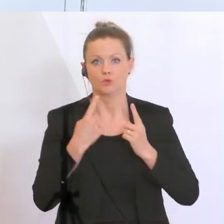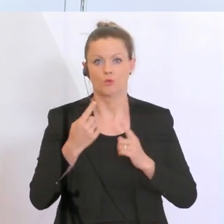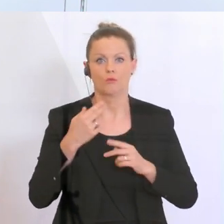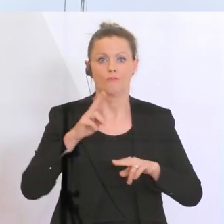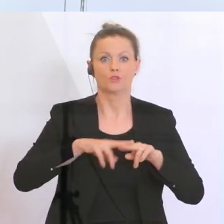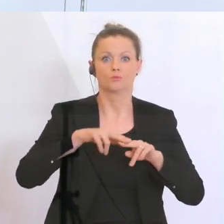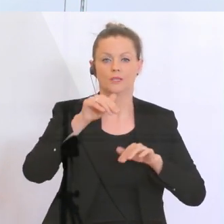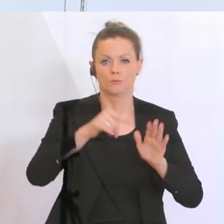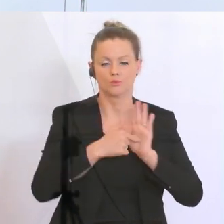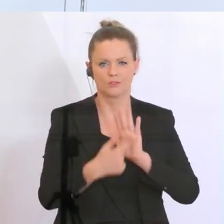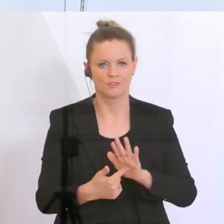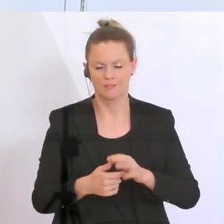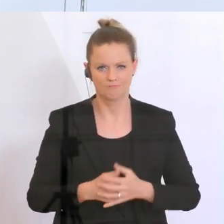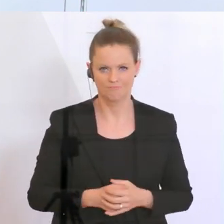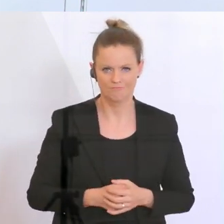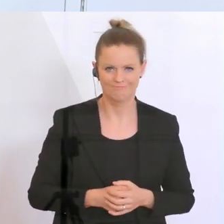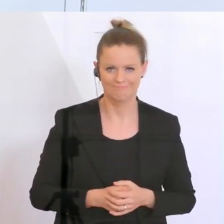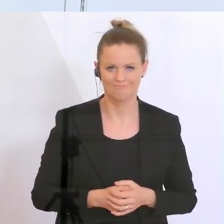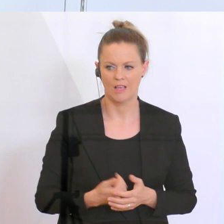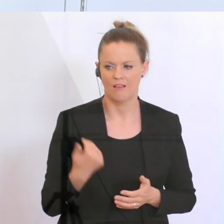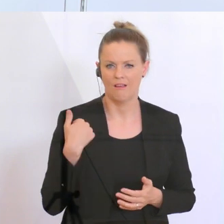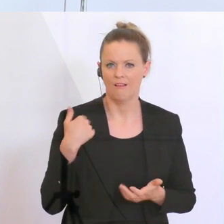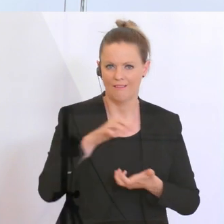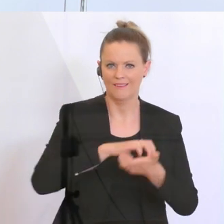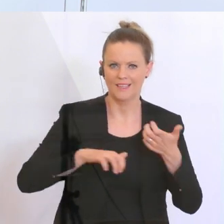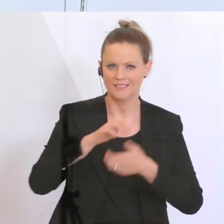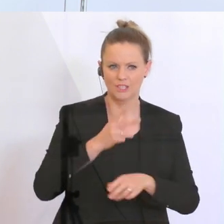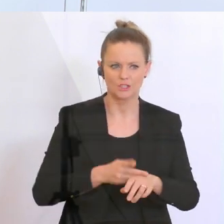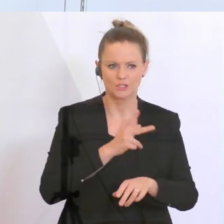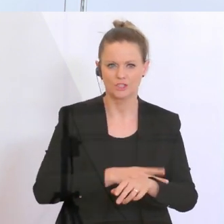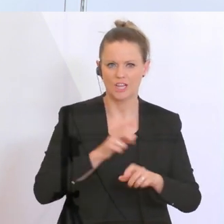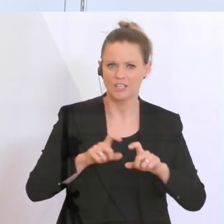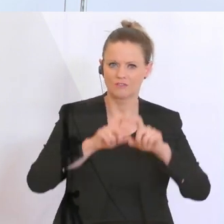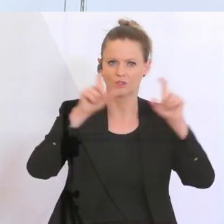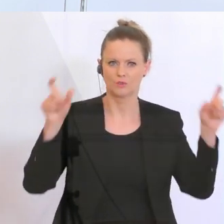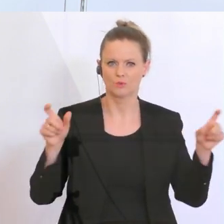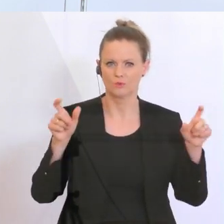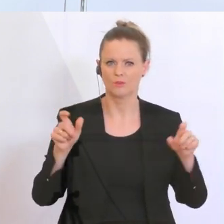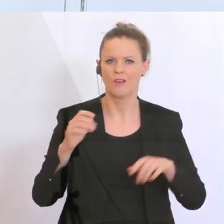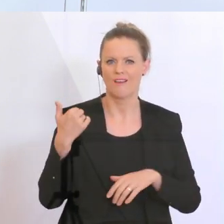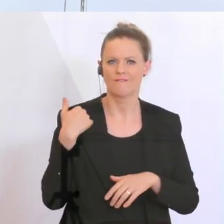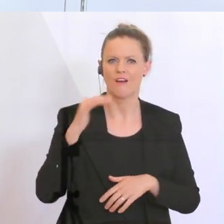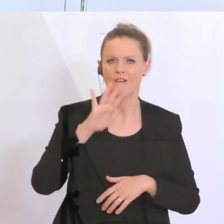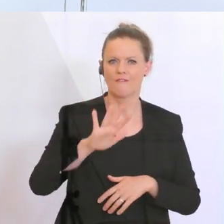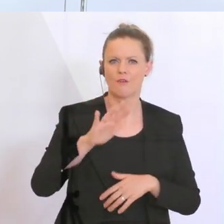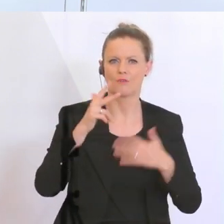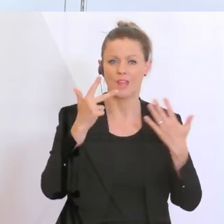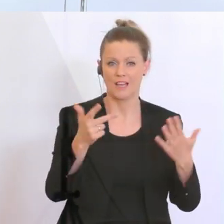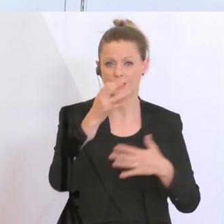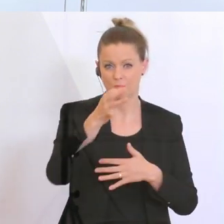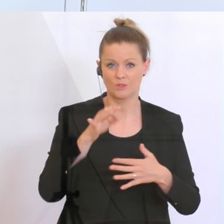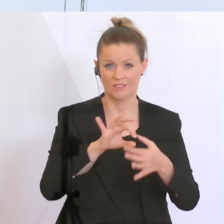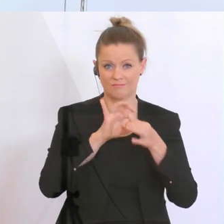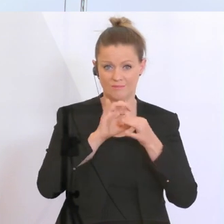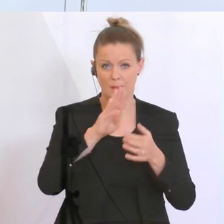Gegenteil. Wenn ich mir die letzte Krise ansehe, wo die Staatsverschuldung Österreichs auf ca. 85% des BIP gestiegen ist,